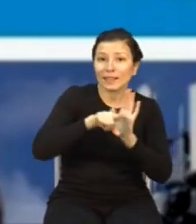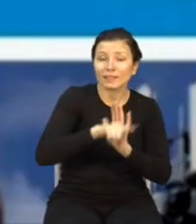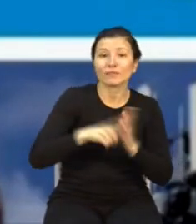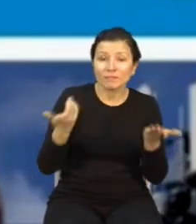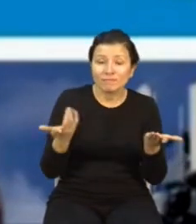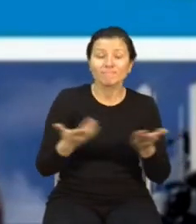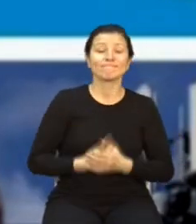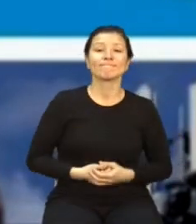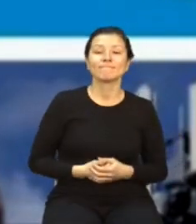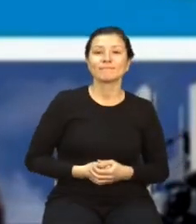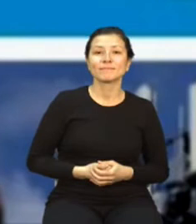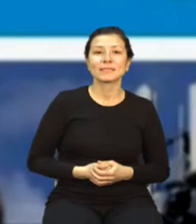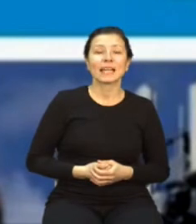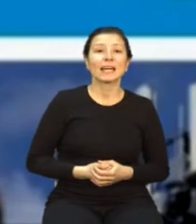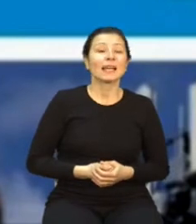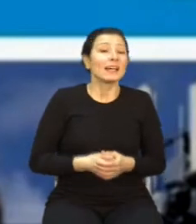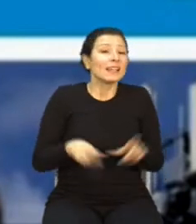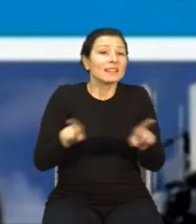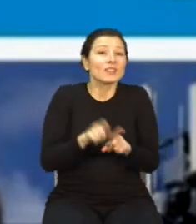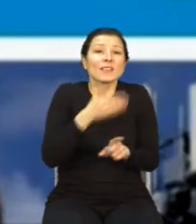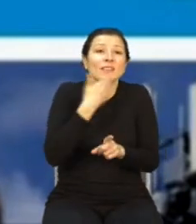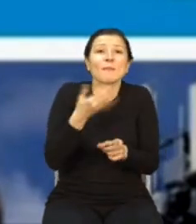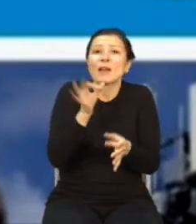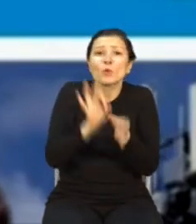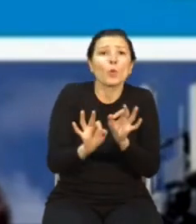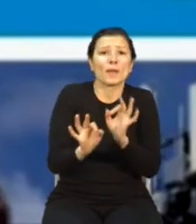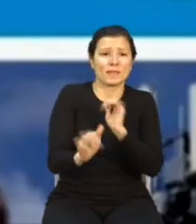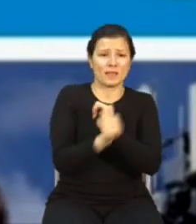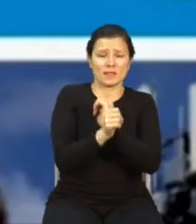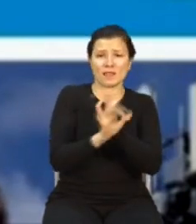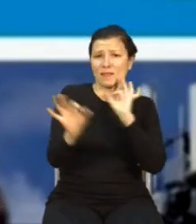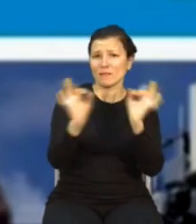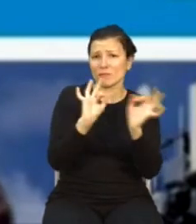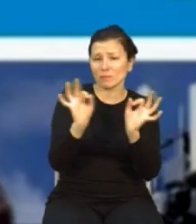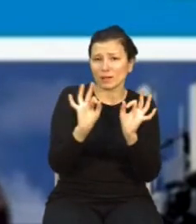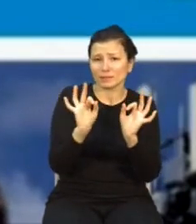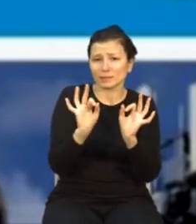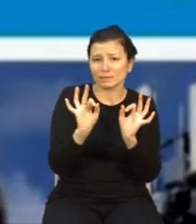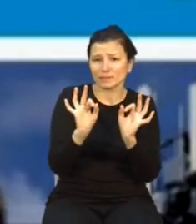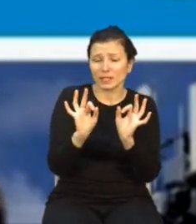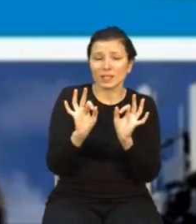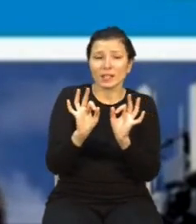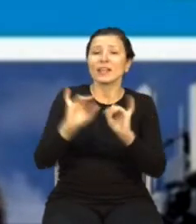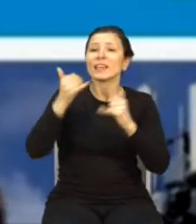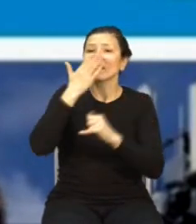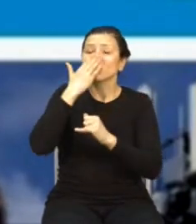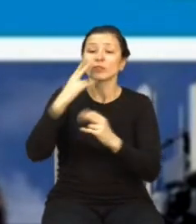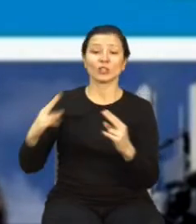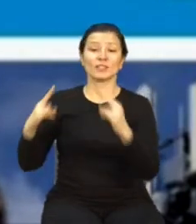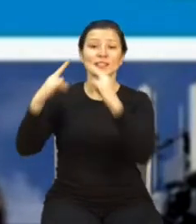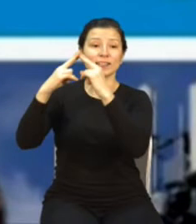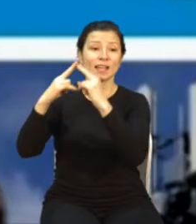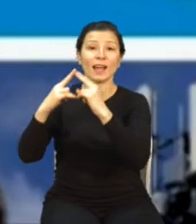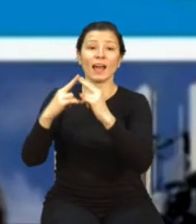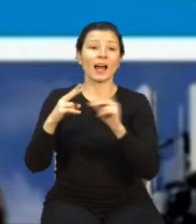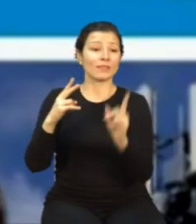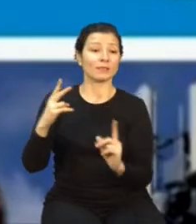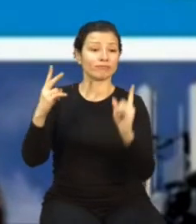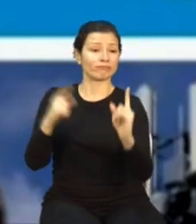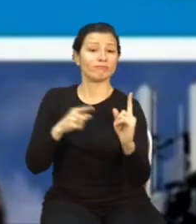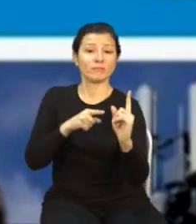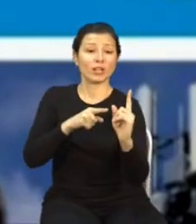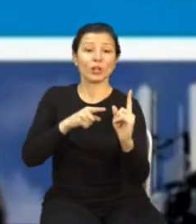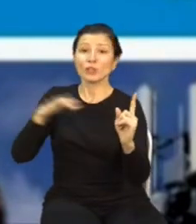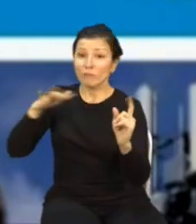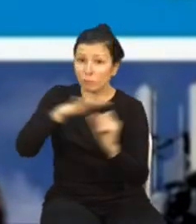nie mamy jakiekolwiek danych mówiących o tym, by przebywanie w pobliżu takiej stacji stanowiło jakiekolwiek zagrożenie